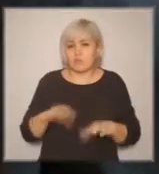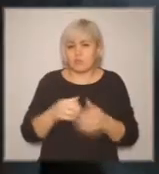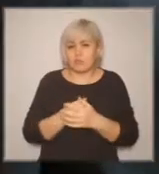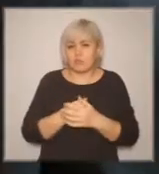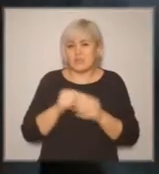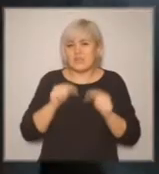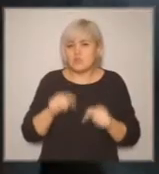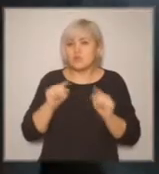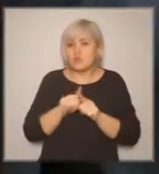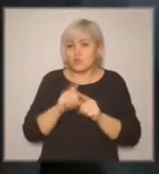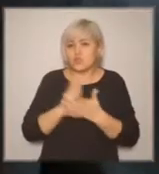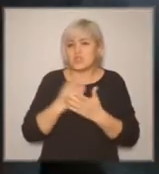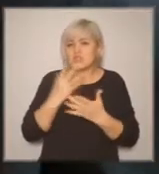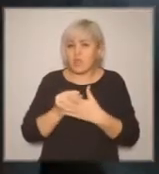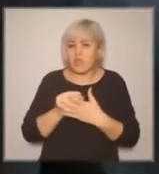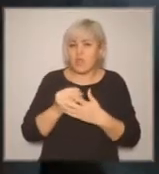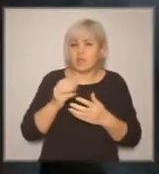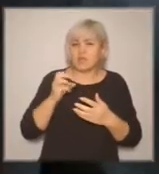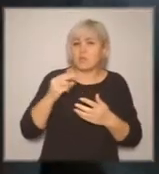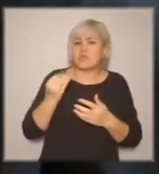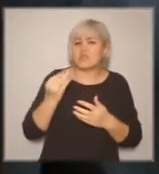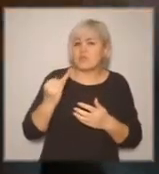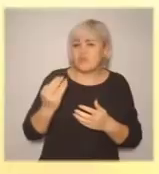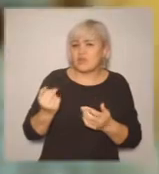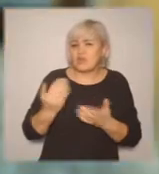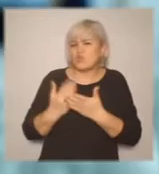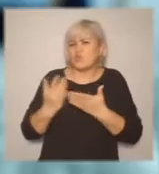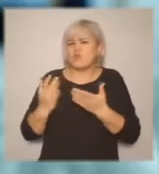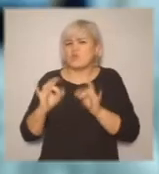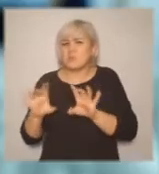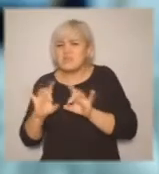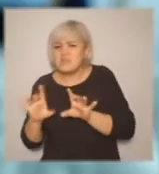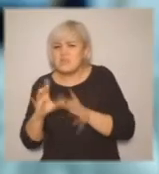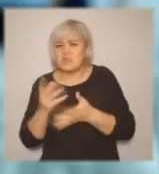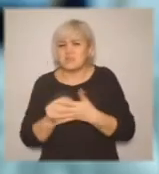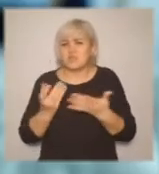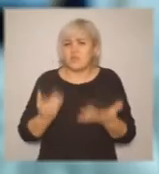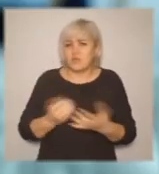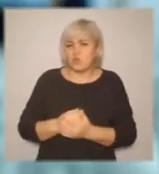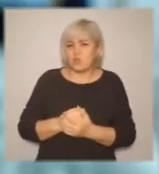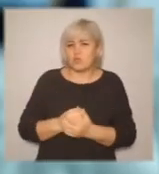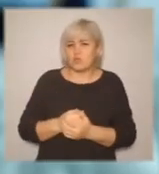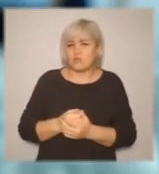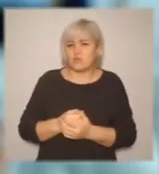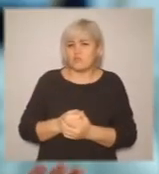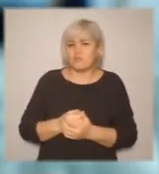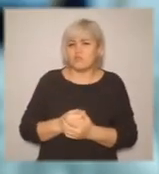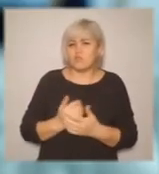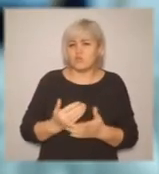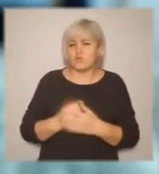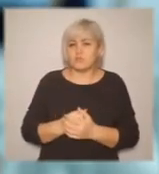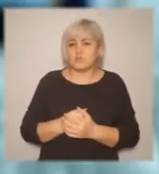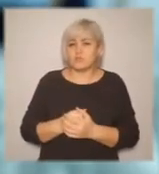во время сеанса одновременной игры может открыть много нового для участников игры, чего раньше